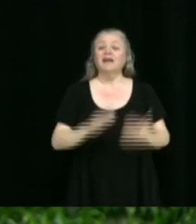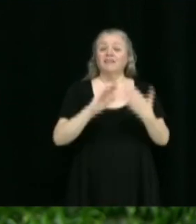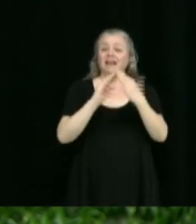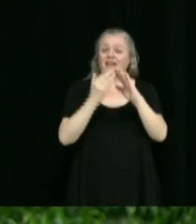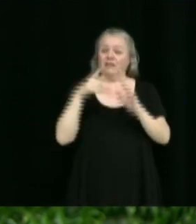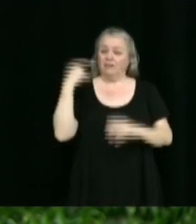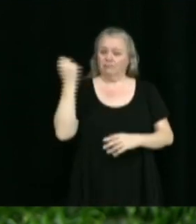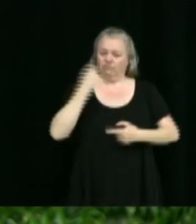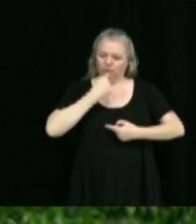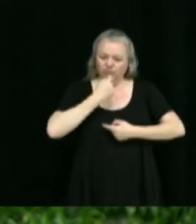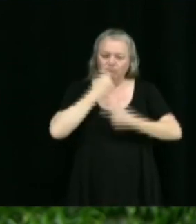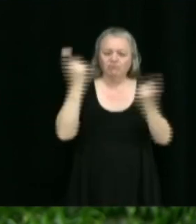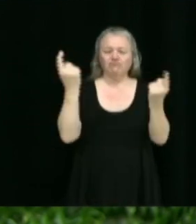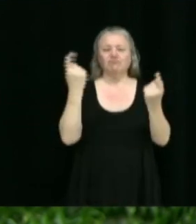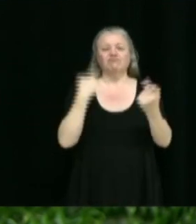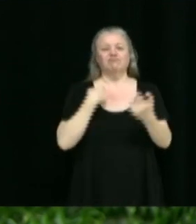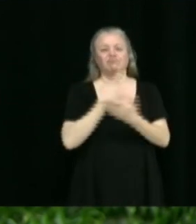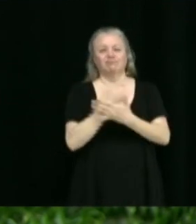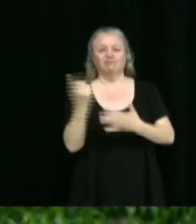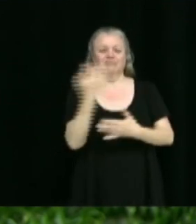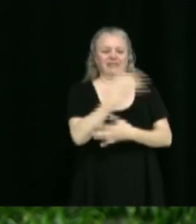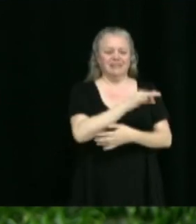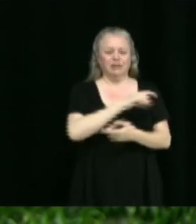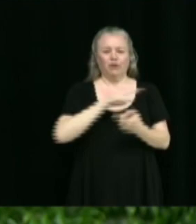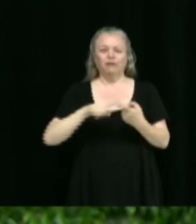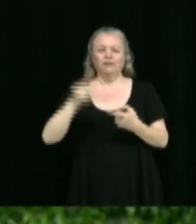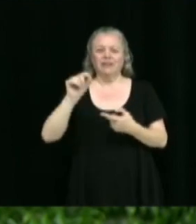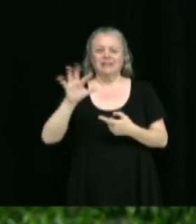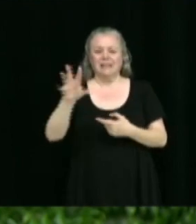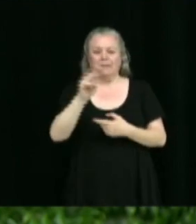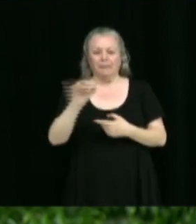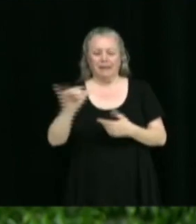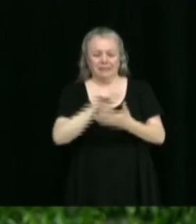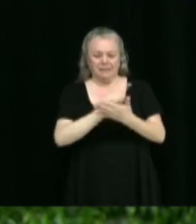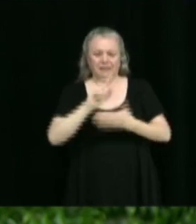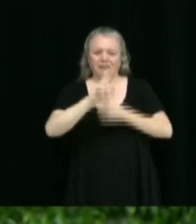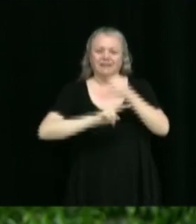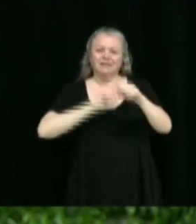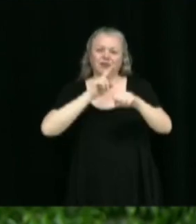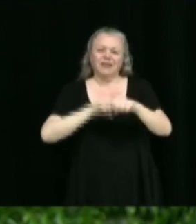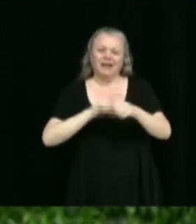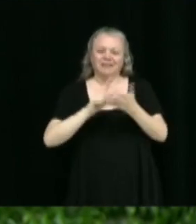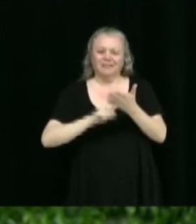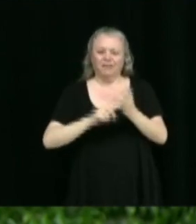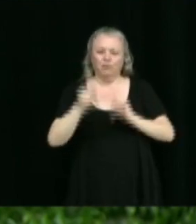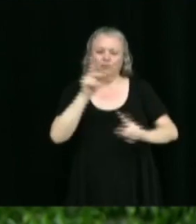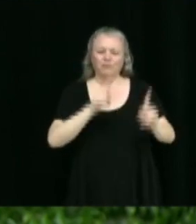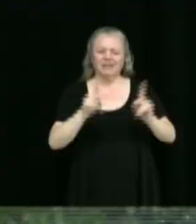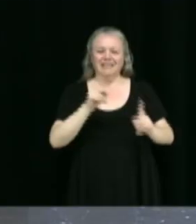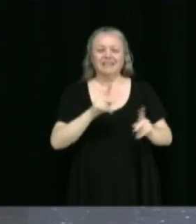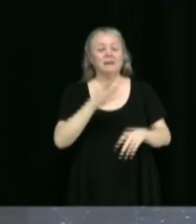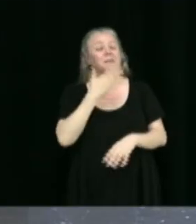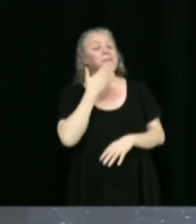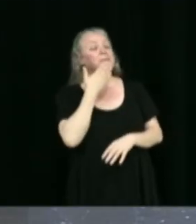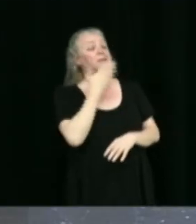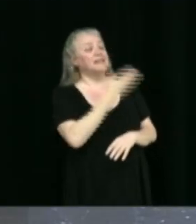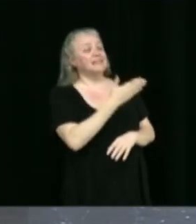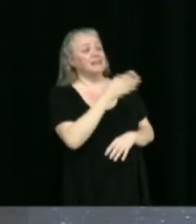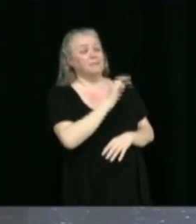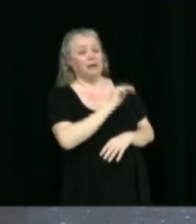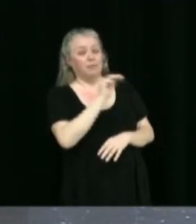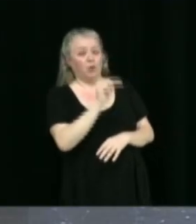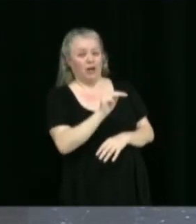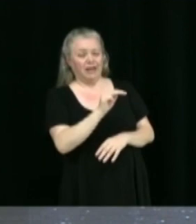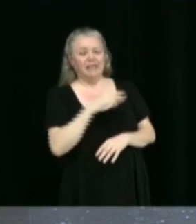la semaine du 19 au 25 mai, Semaine nationale des travaux publics. Super. Merci, Marc. Donc, Marc